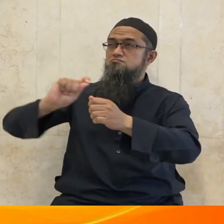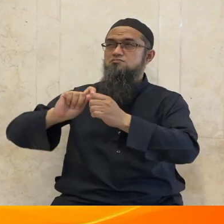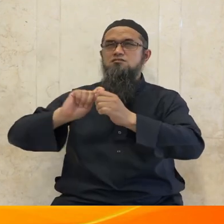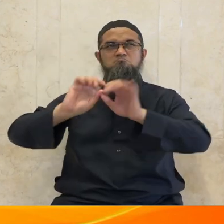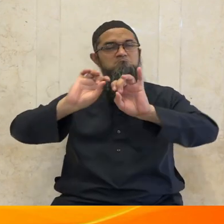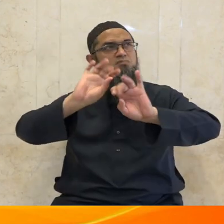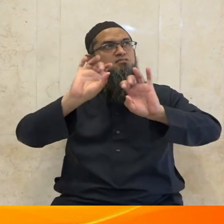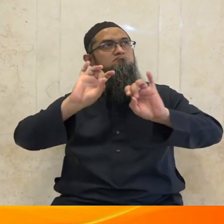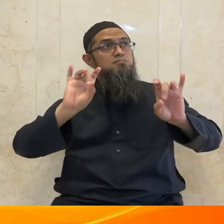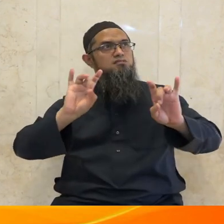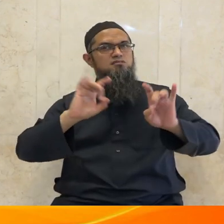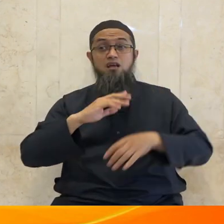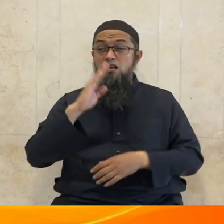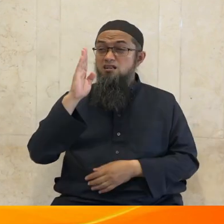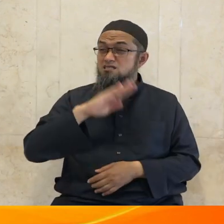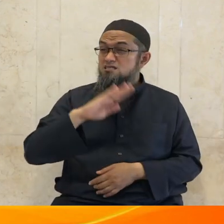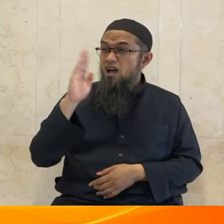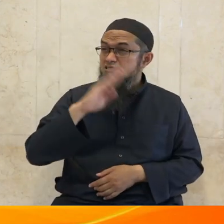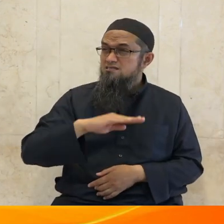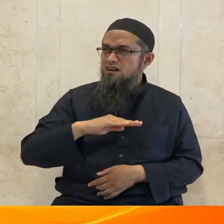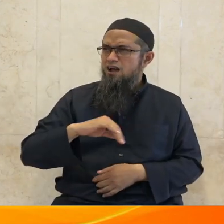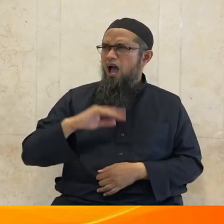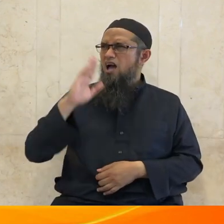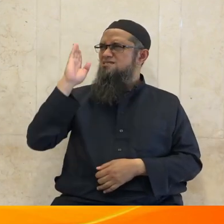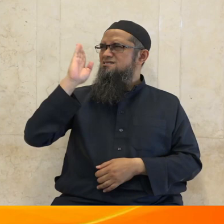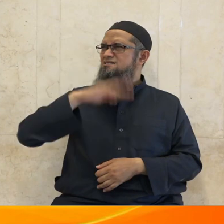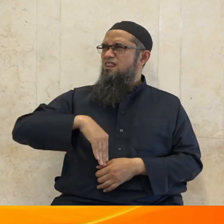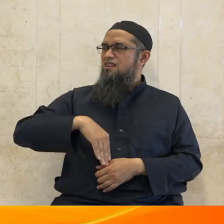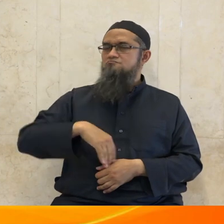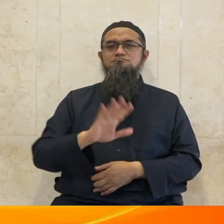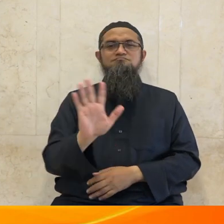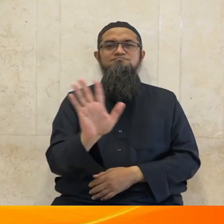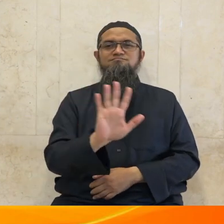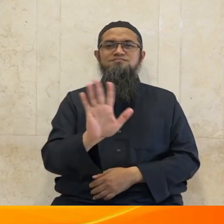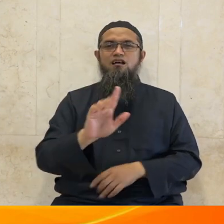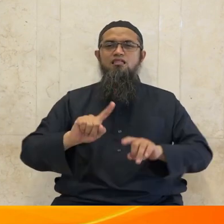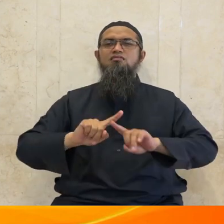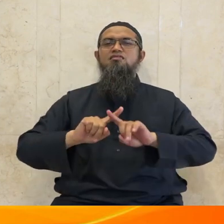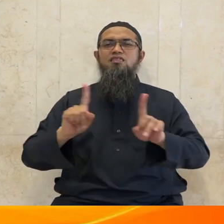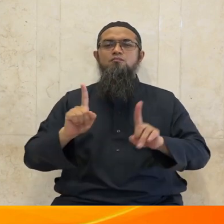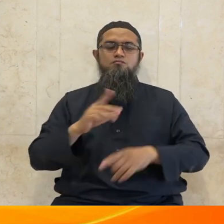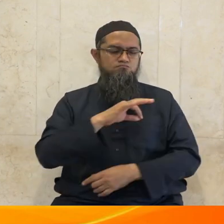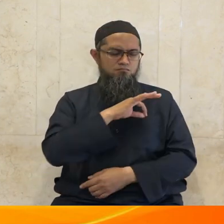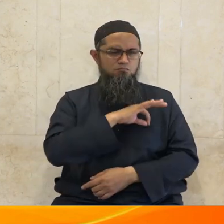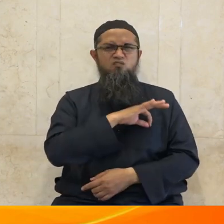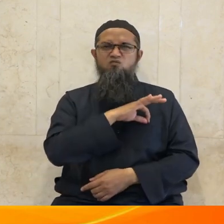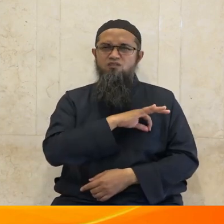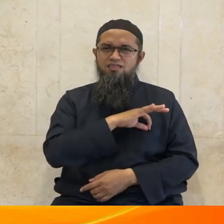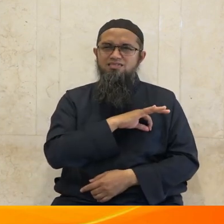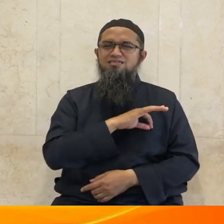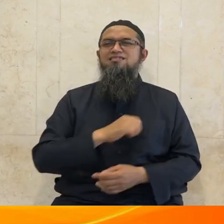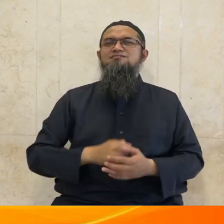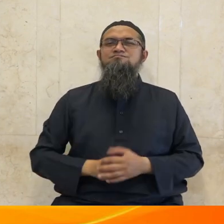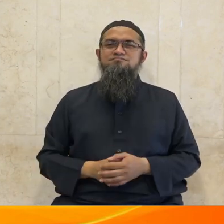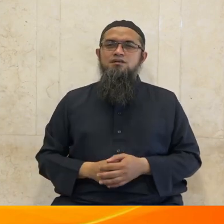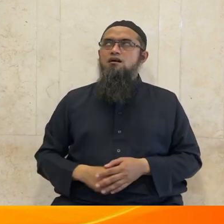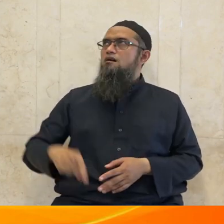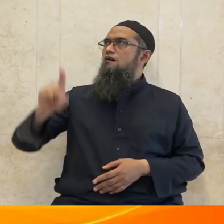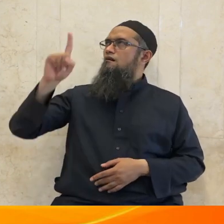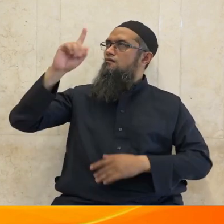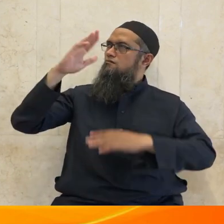ya Tuhan kami tidaklah engkau menciptakan semua ini sia-sia ma suci engkau